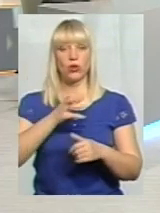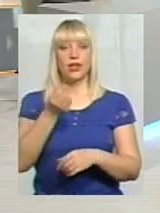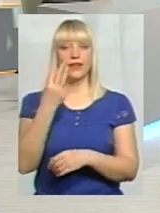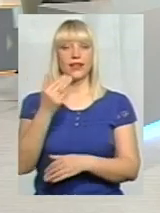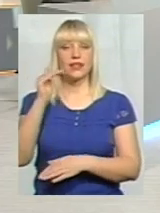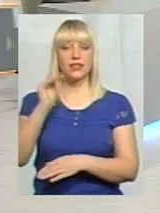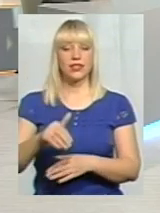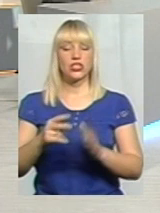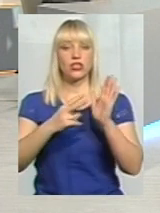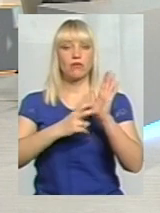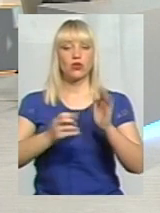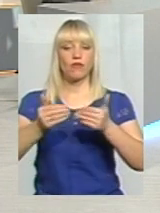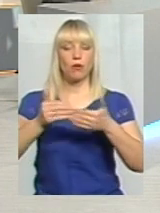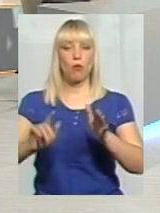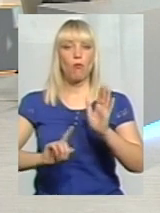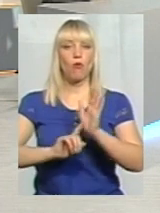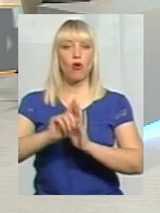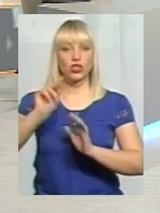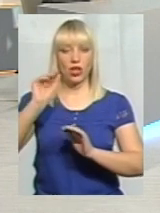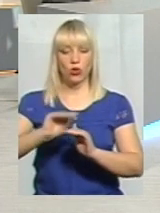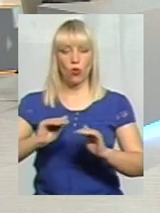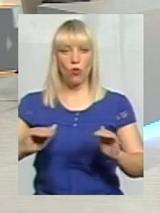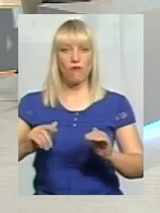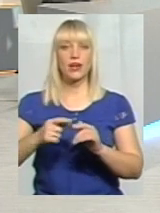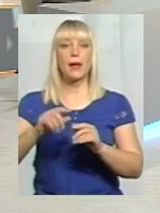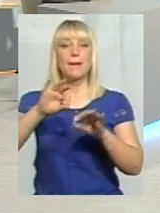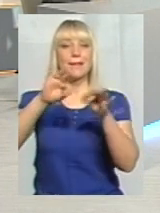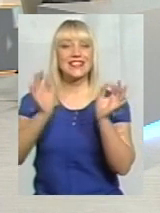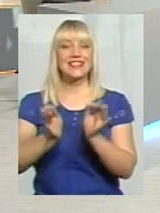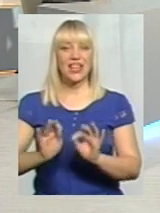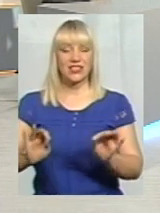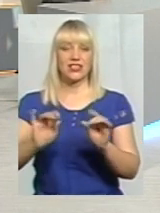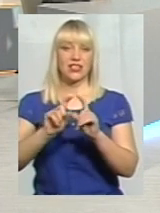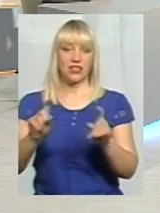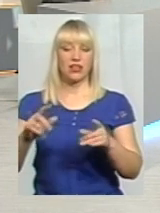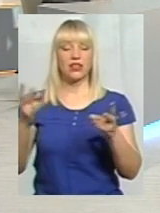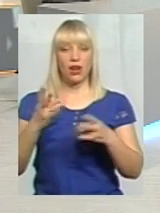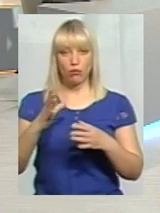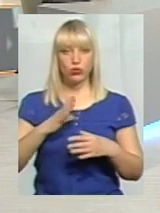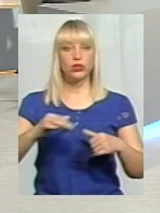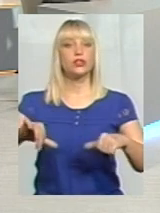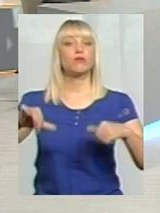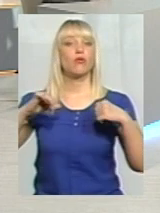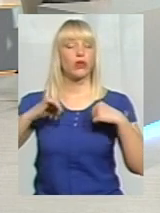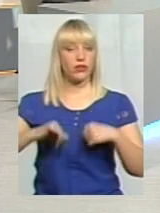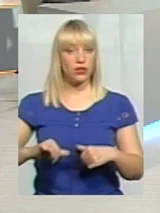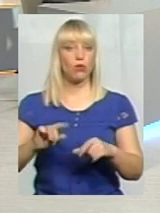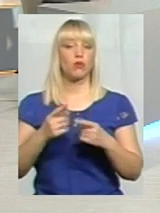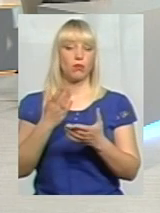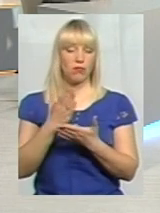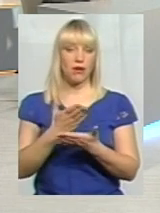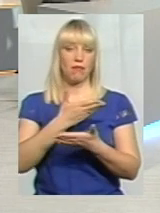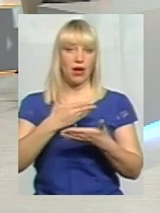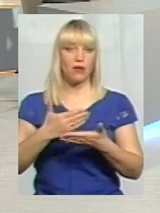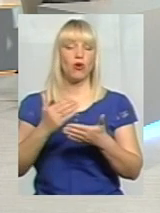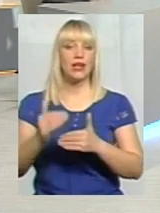випускників в початкових мистецьких навчальних закладах. Тому я думаю, що нам потрібно бути спокійно, тому що якщо ми маємо тенденцію